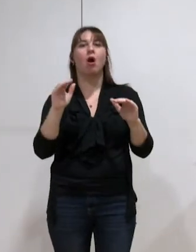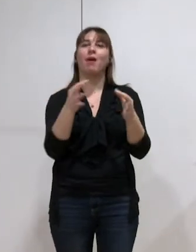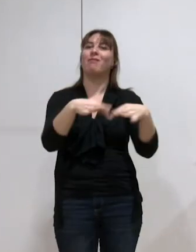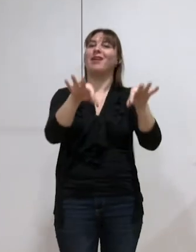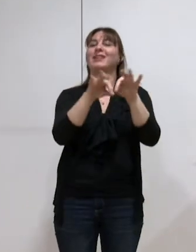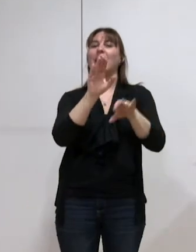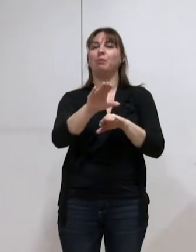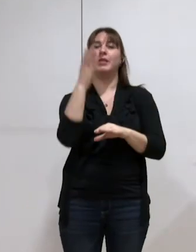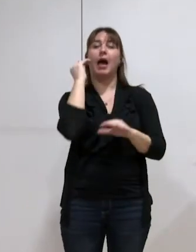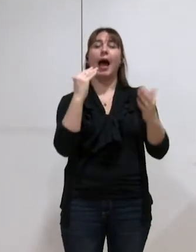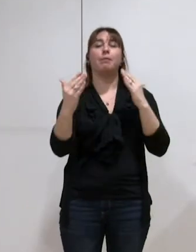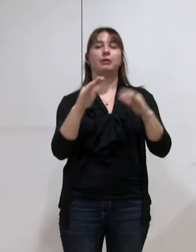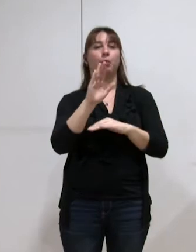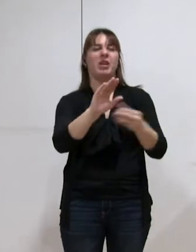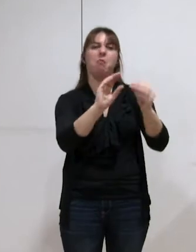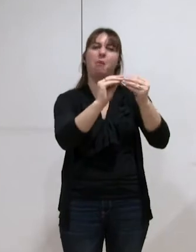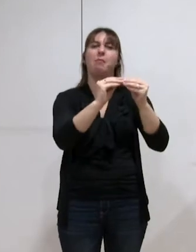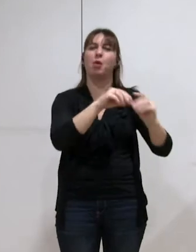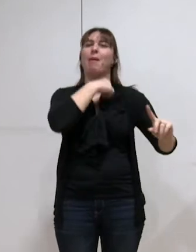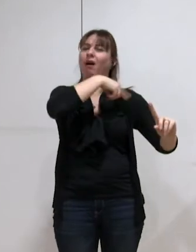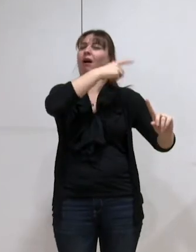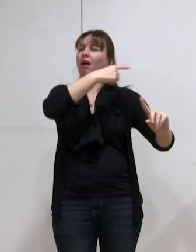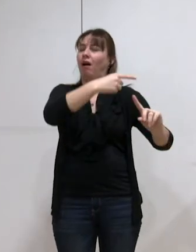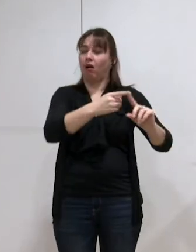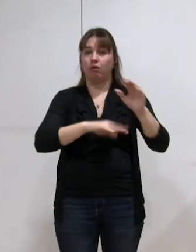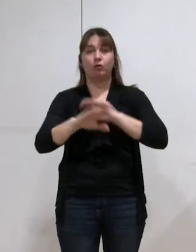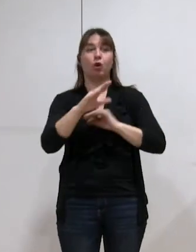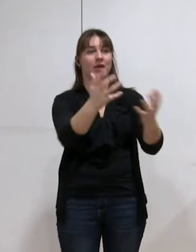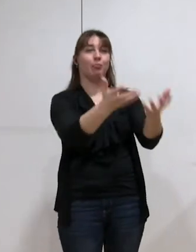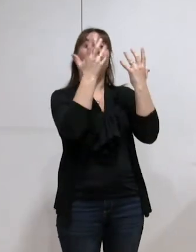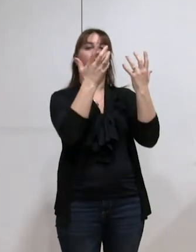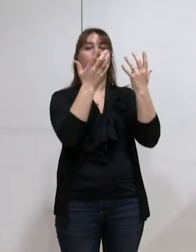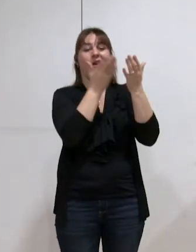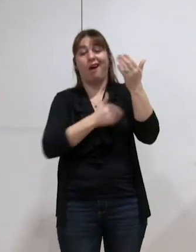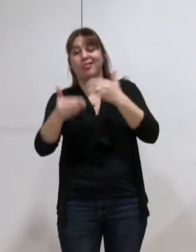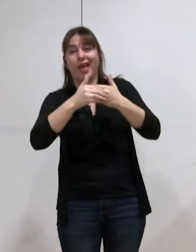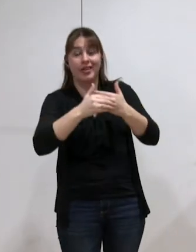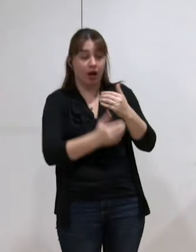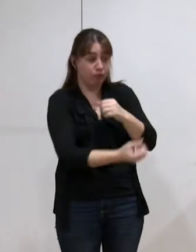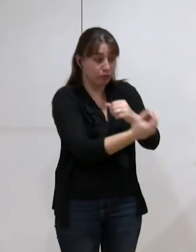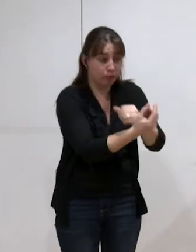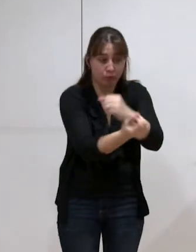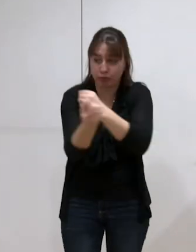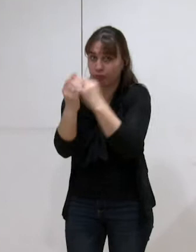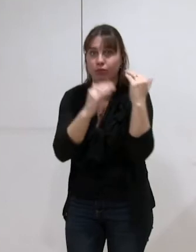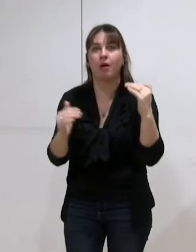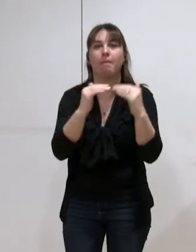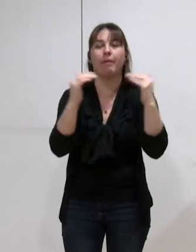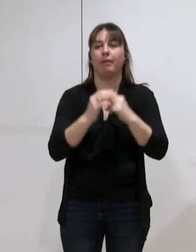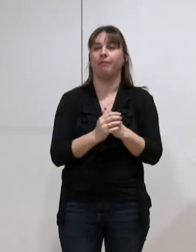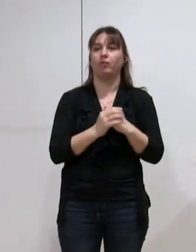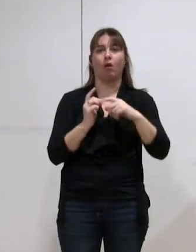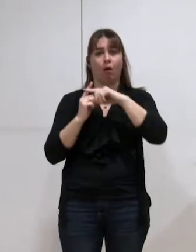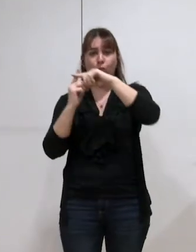qui pose quelques petits problèmes financiers, simplement c'est la partie la plus visible de l'iceberg. Donc je n pas fait la somme des plus et des moins.